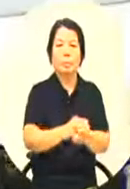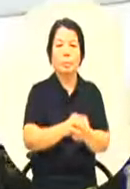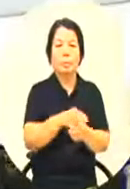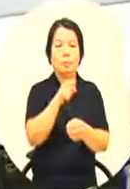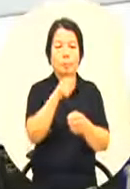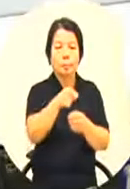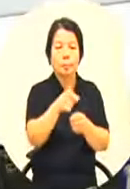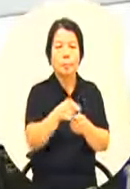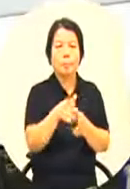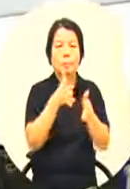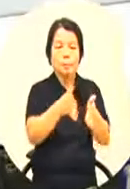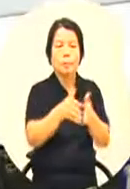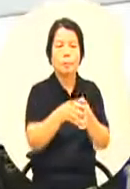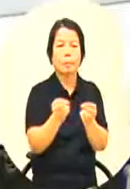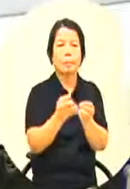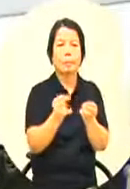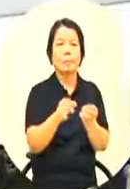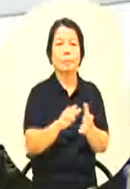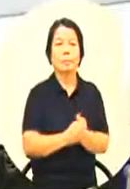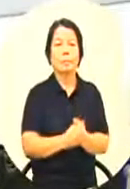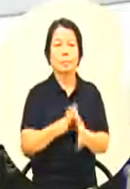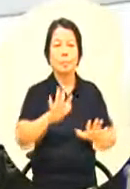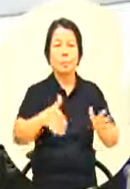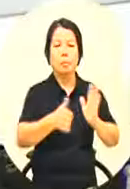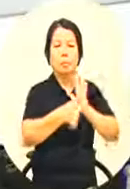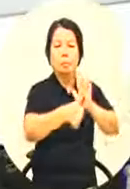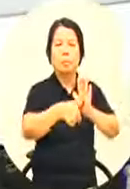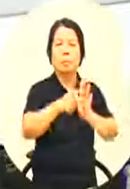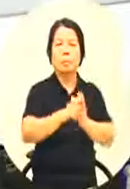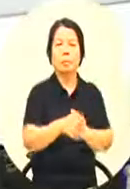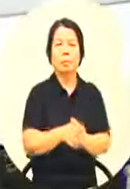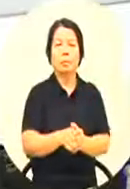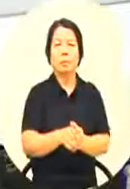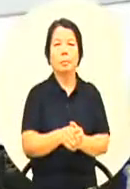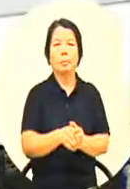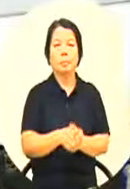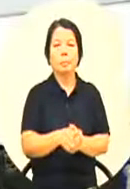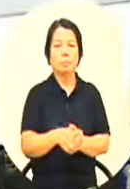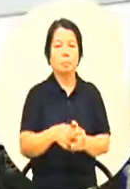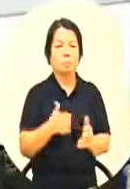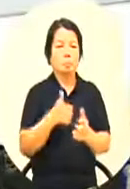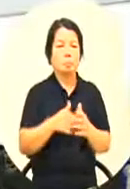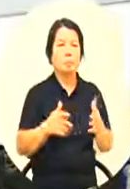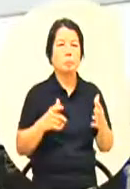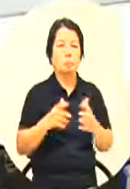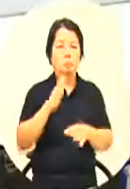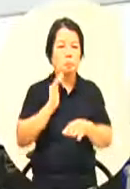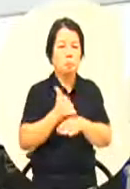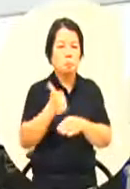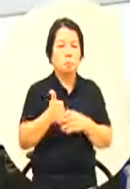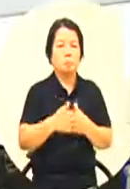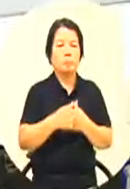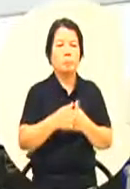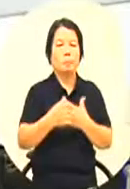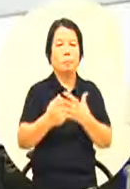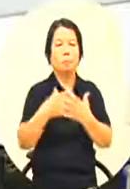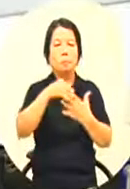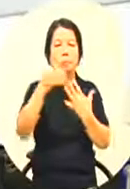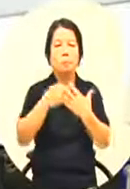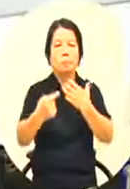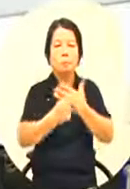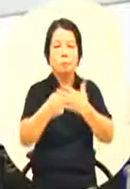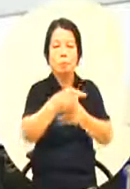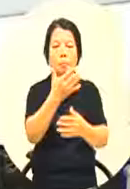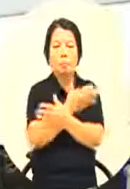我们很多的有名的选手优秀的选手其实他们在幼稚园就已经